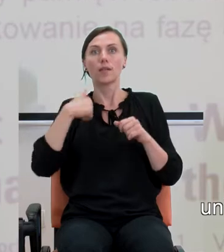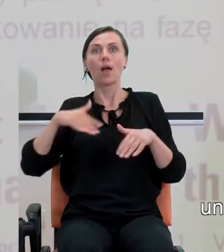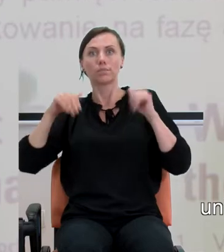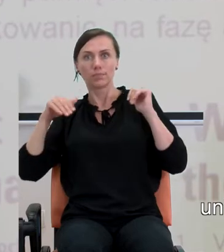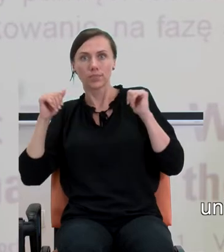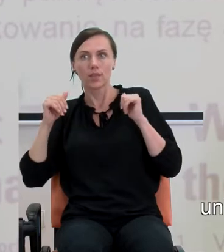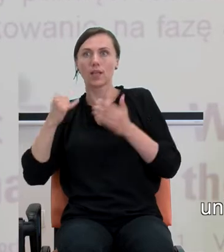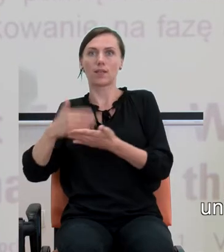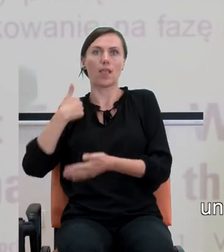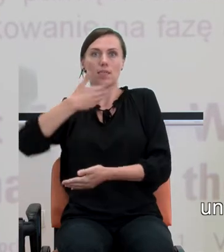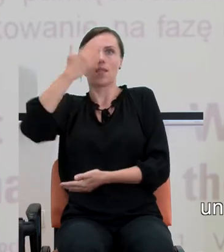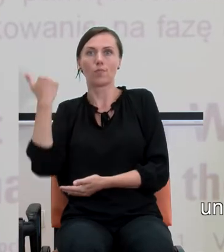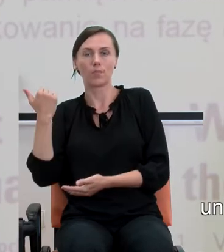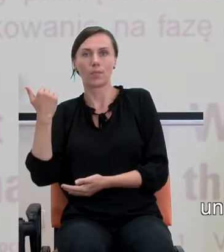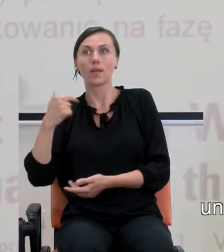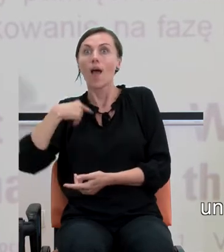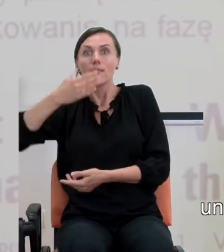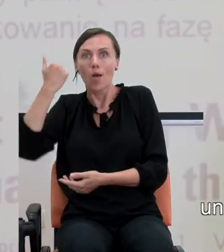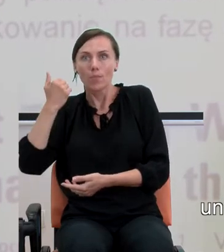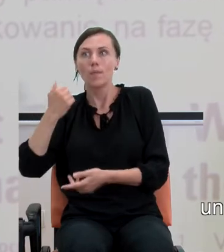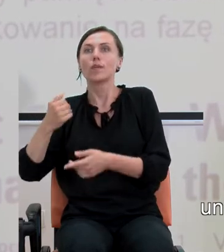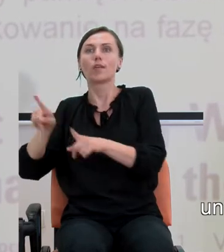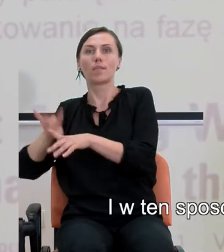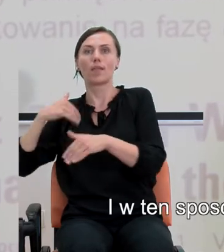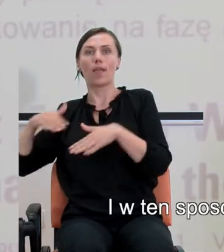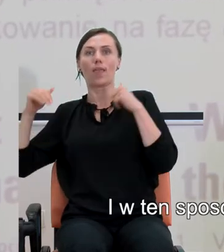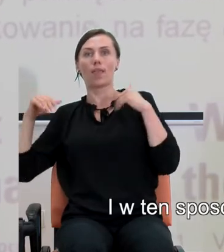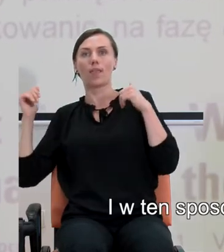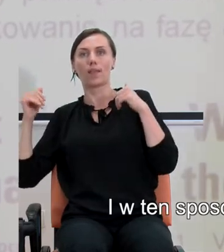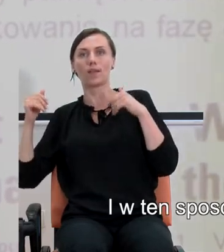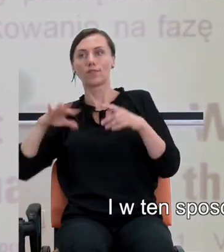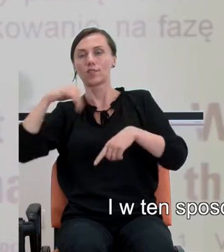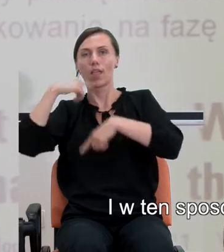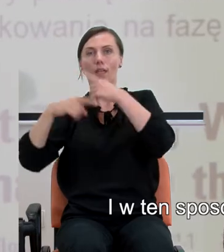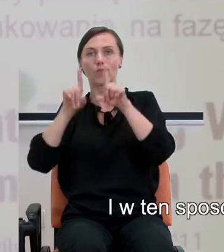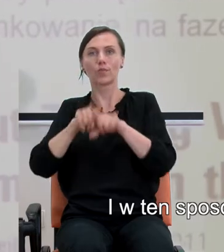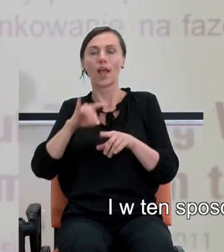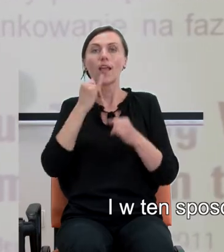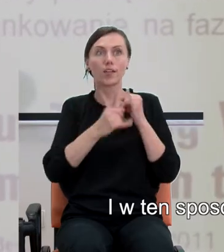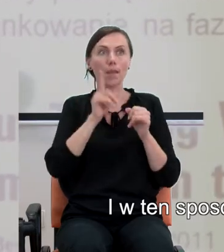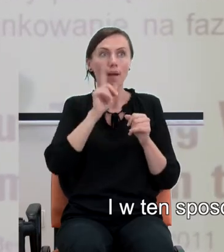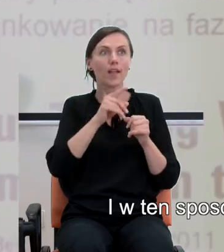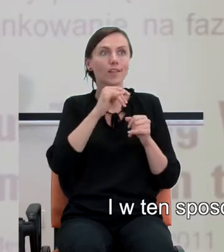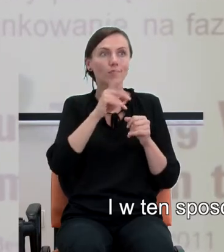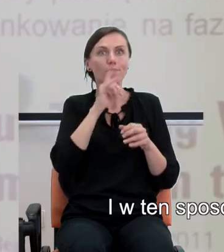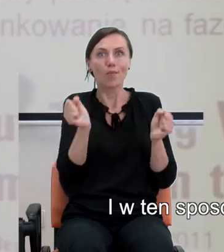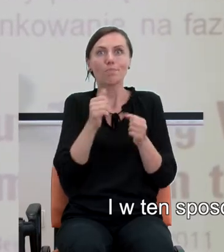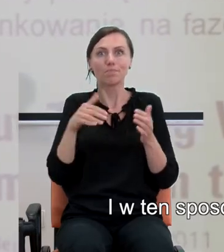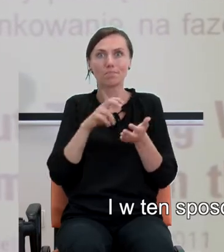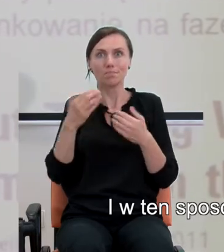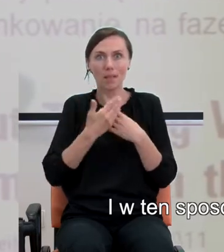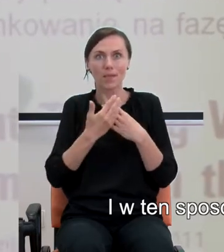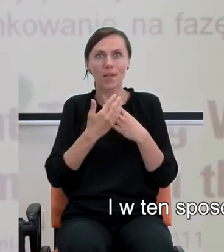matematyki, więc się nie nauczę. Nie nauczę się, więc unikam. I w ten sposób rzeczywiście ktoś z lękiem przed matematyką, no,